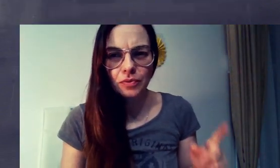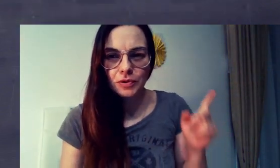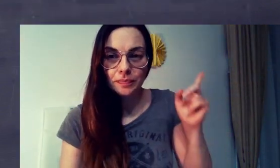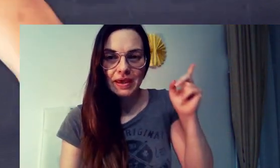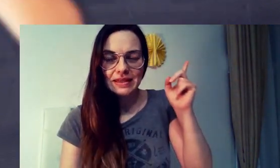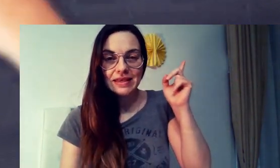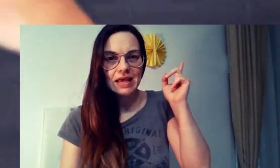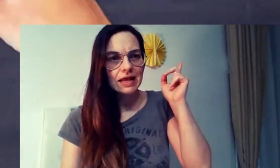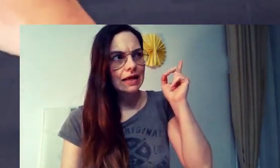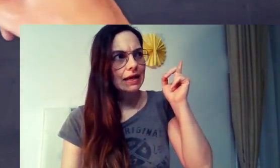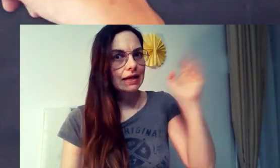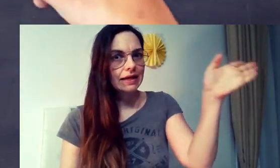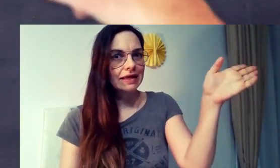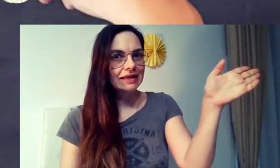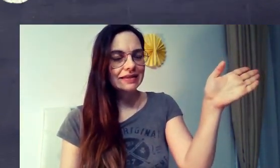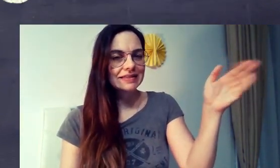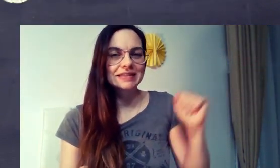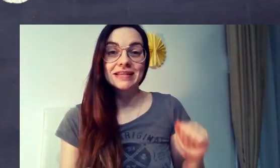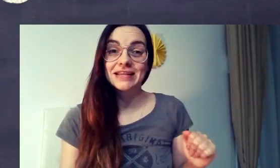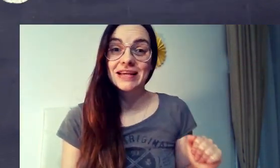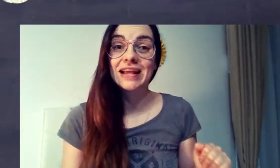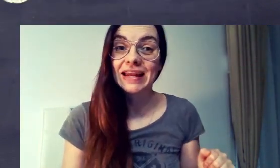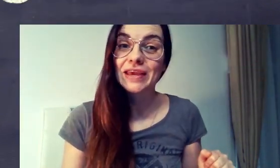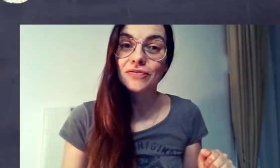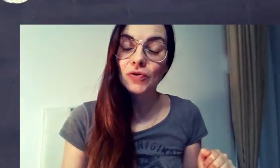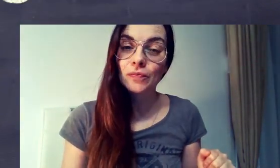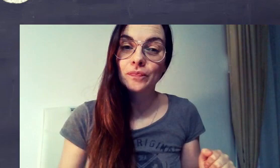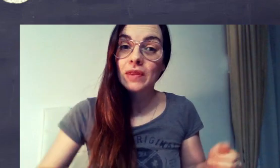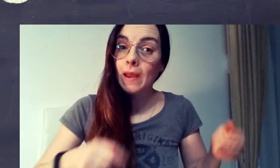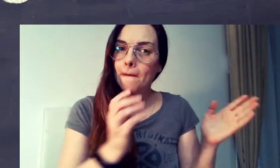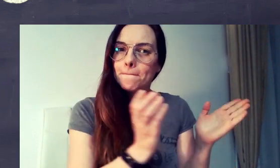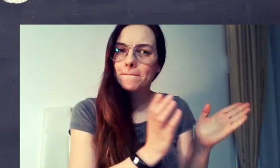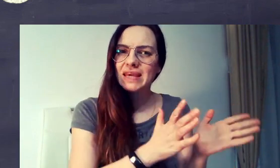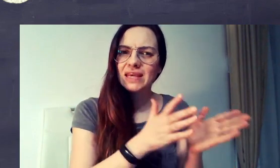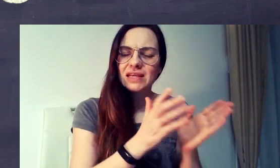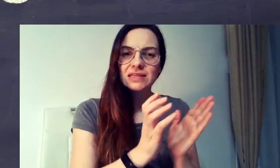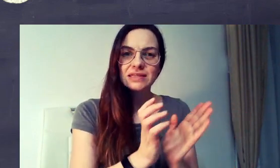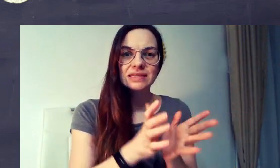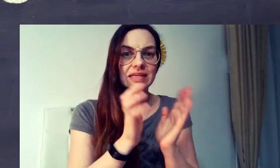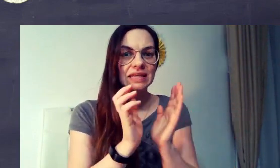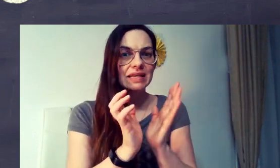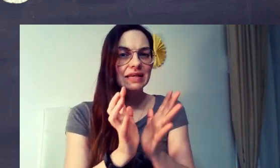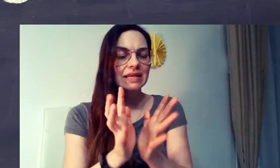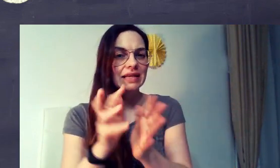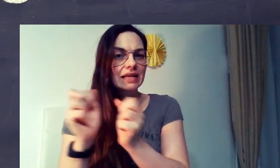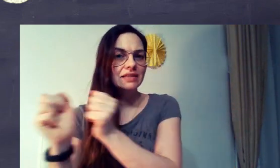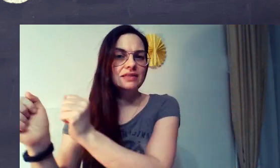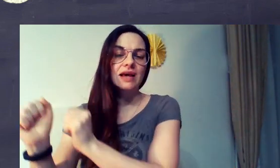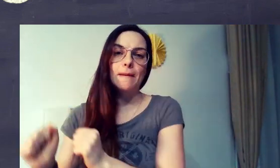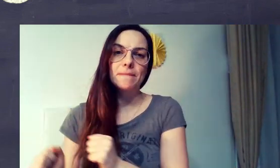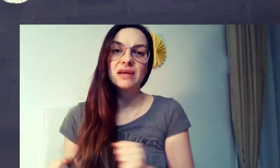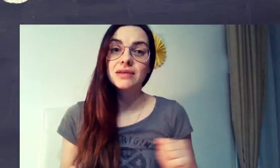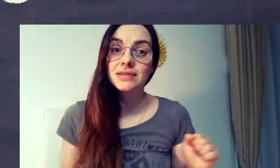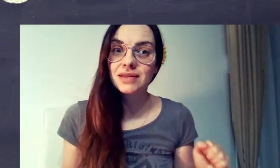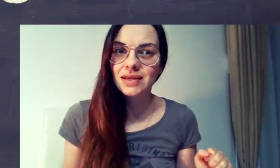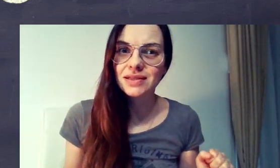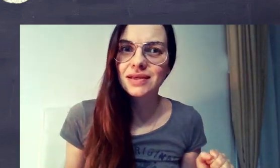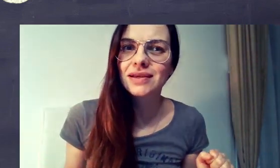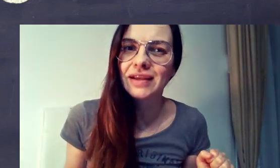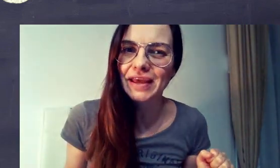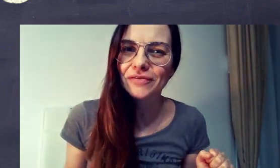Broj 5. Links. Levo. Biegen Sie links ab.